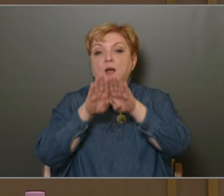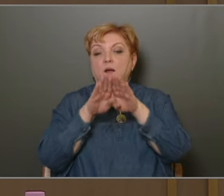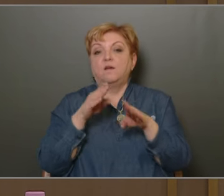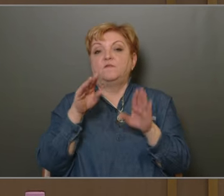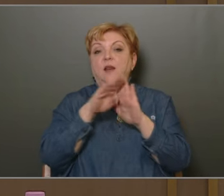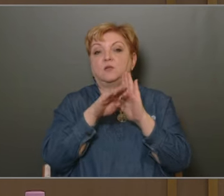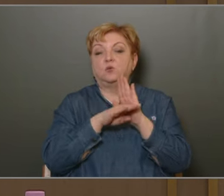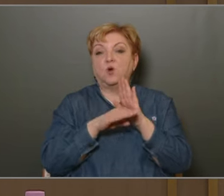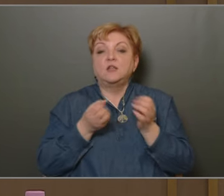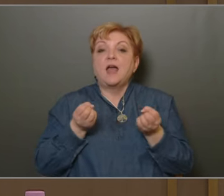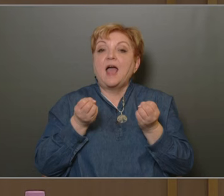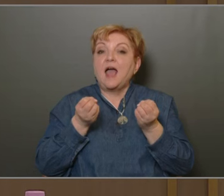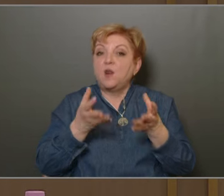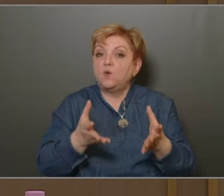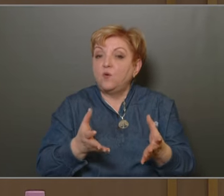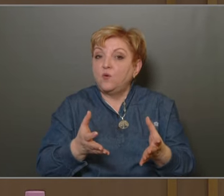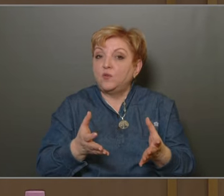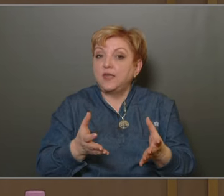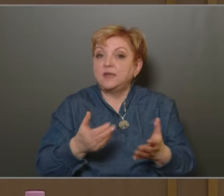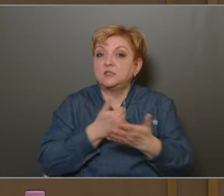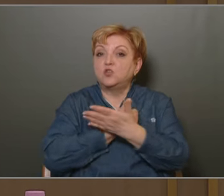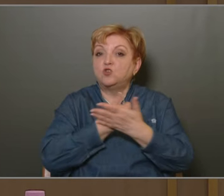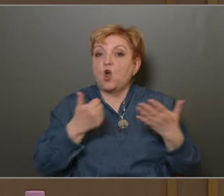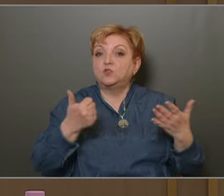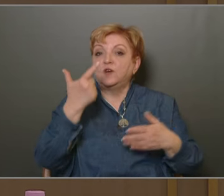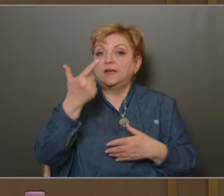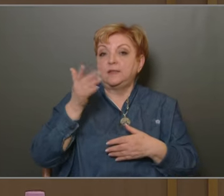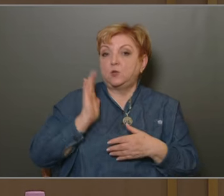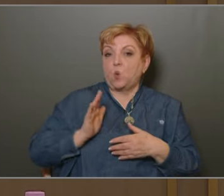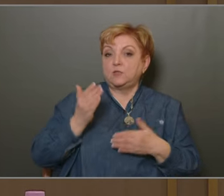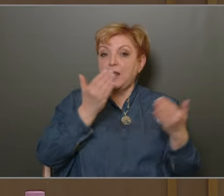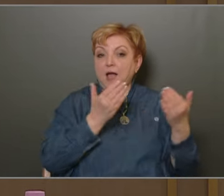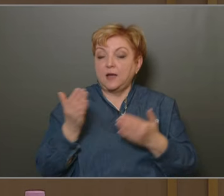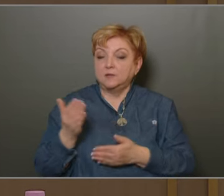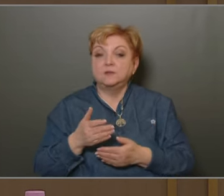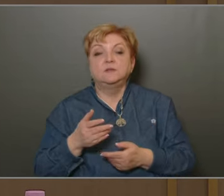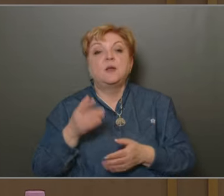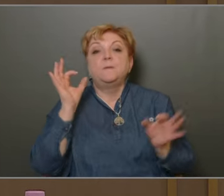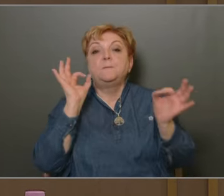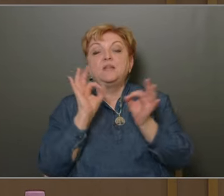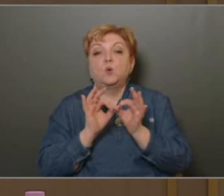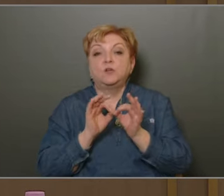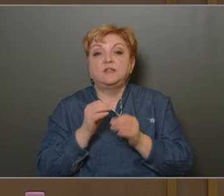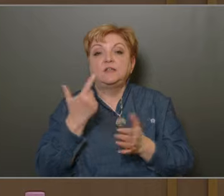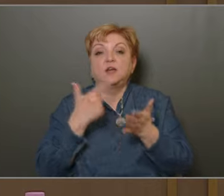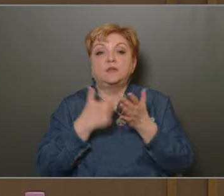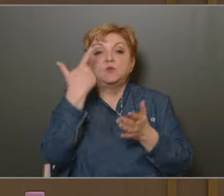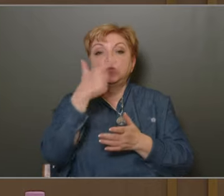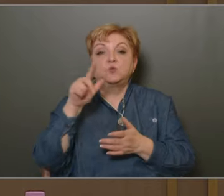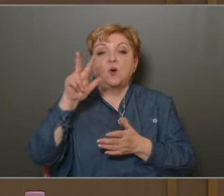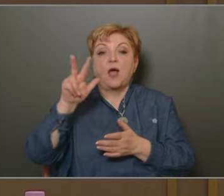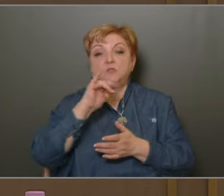feladatukat. Az előterjesztés 62 oldalán olvasható ez, hogy mi történt a 2023-as évben.